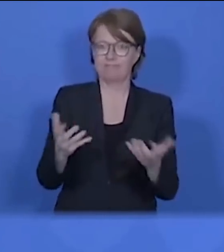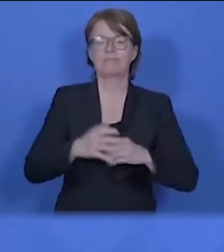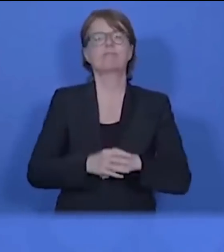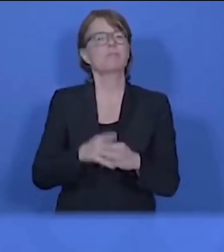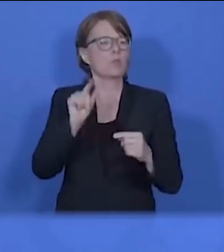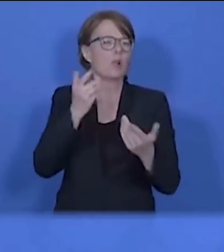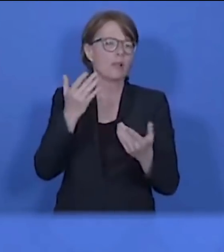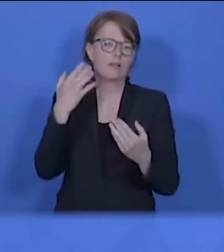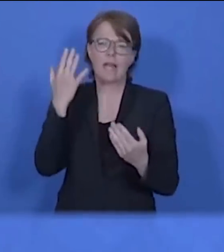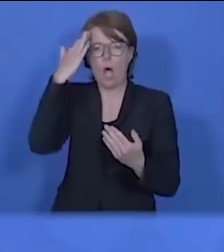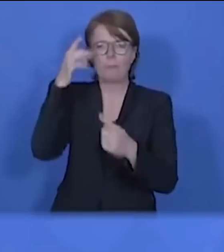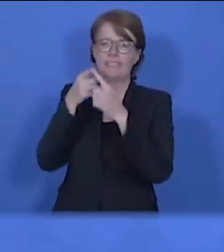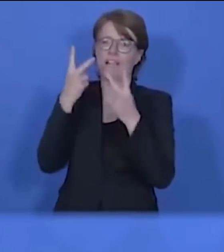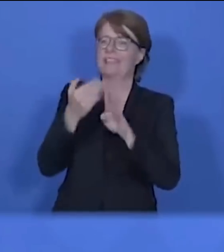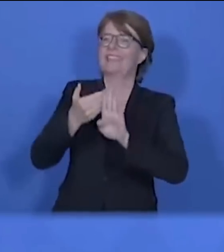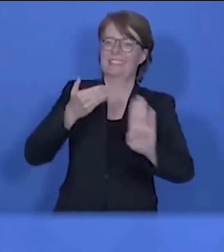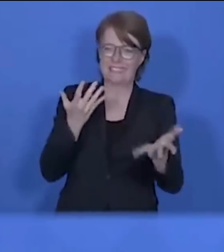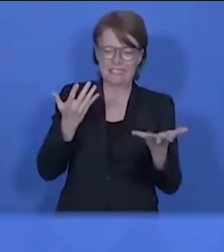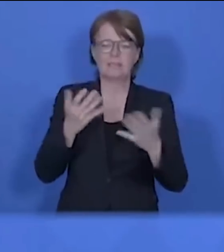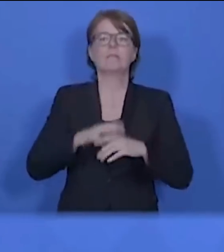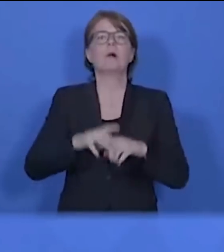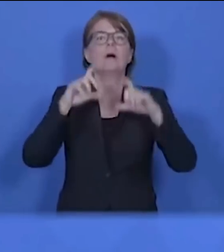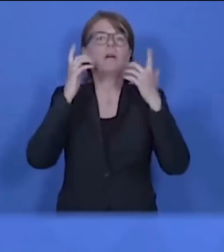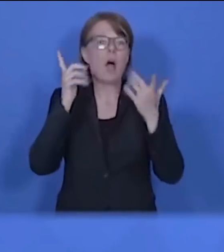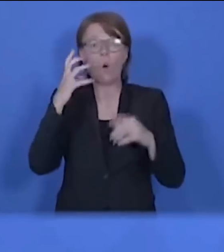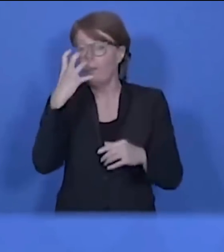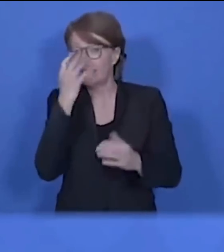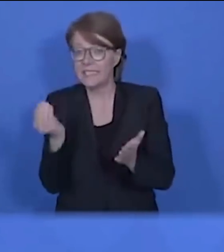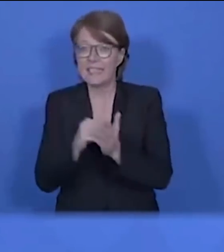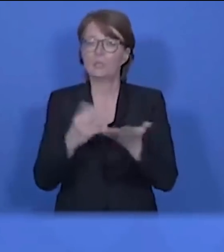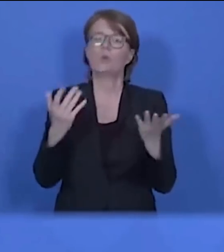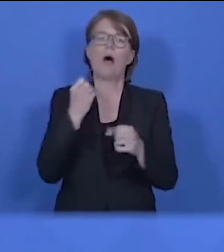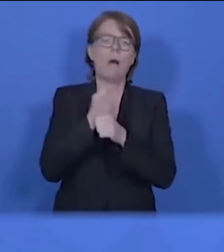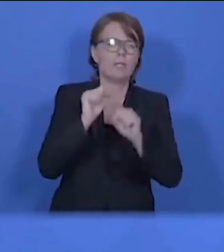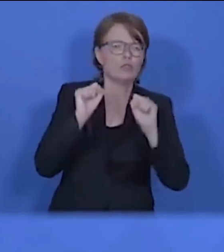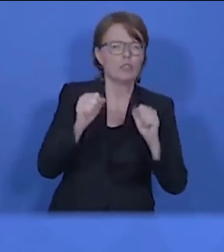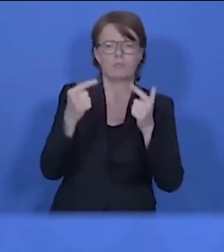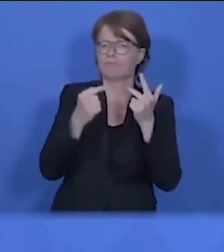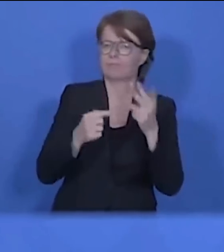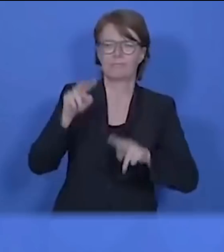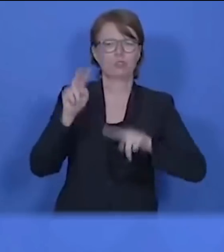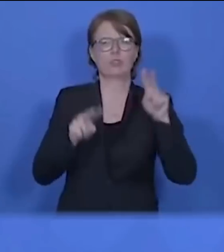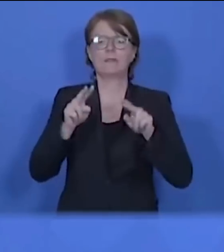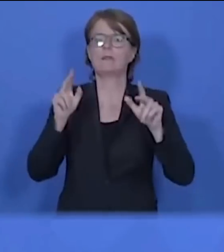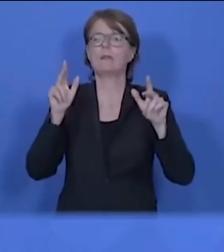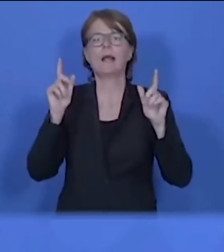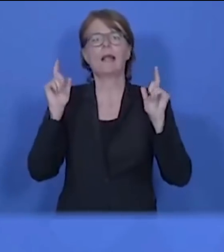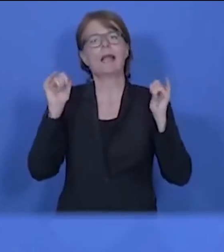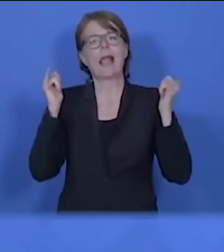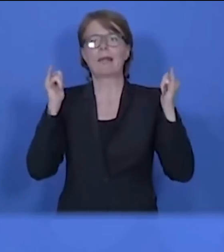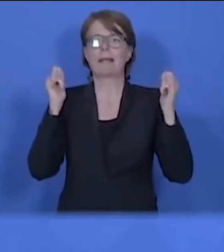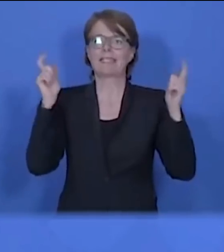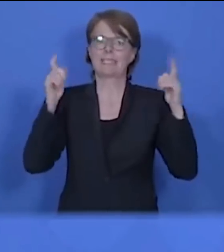nämlich Distanz zu halten, sich zu schützen, Masken zu tragen, ob das im Arbeitsschutz ist oder aber auch im